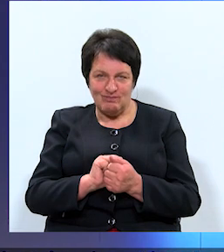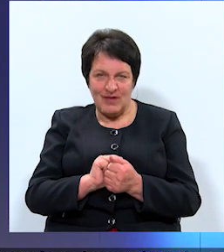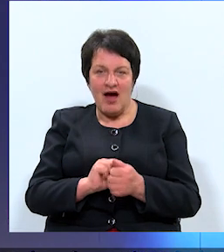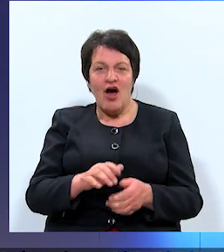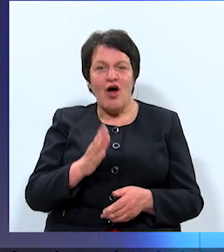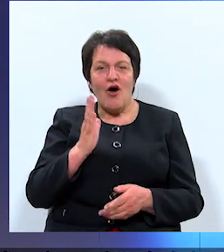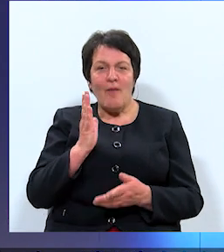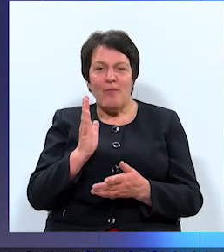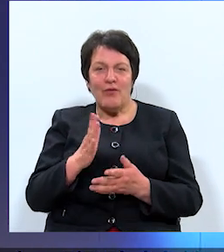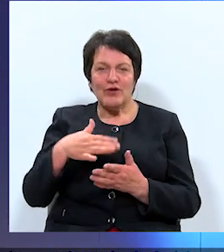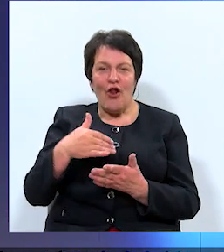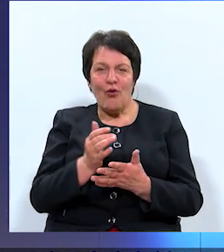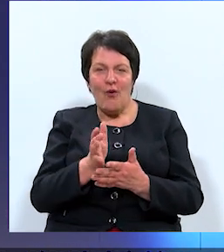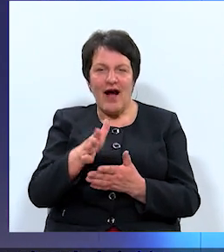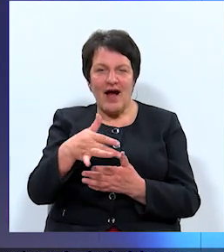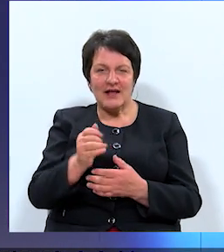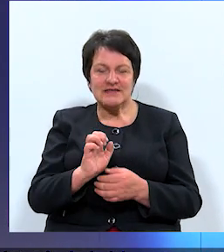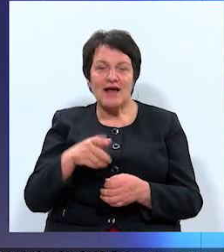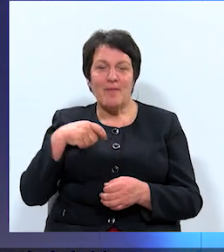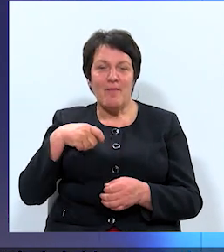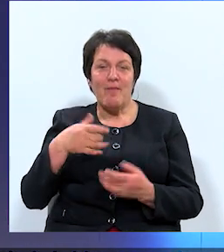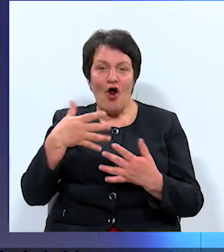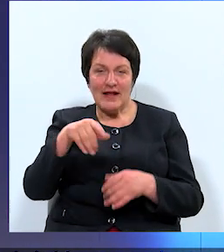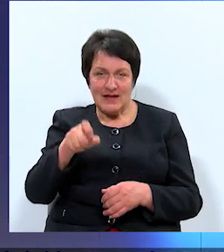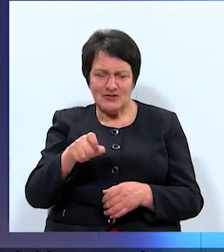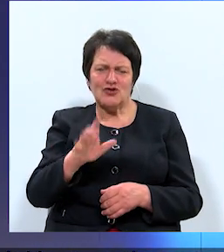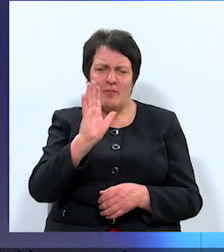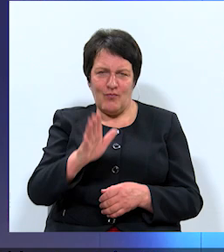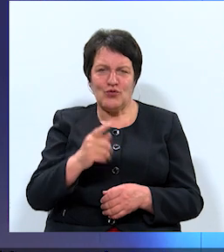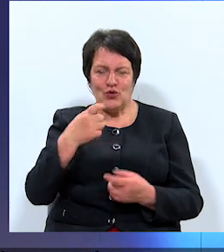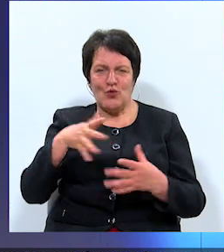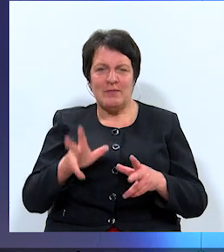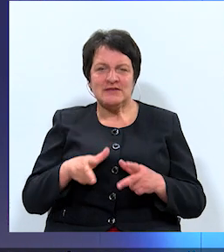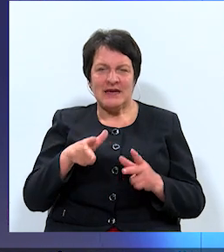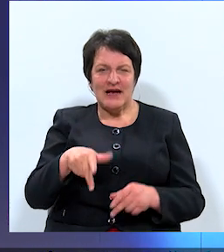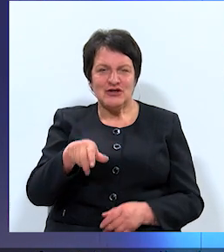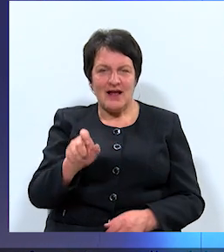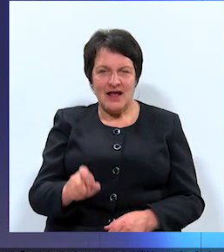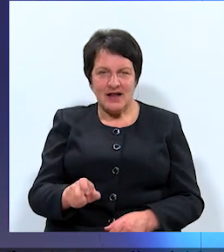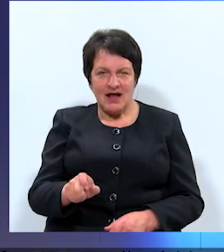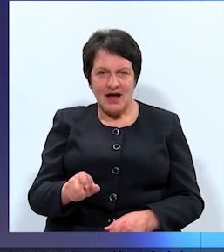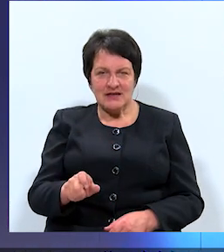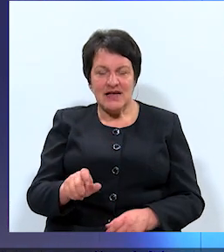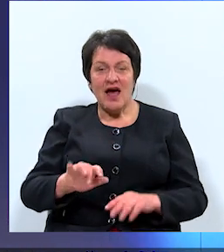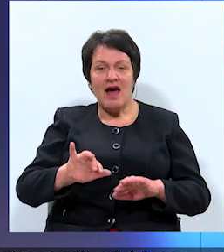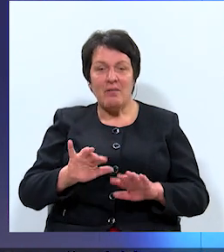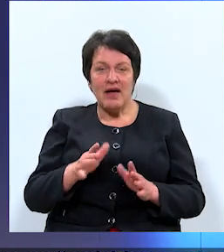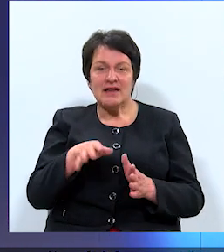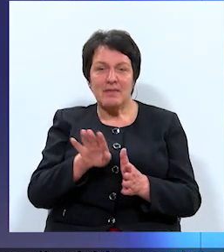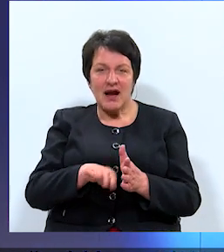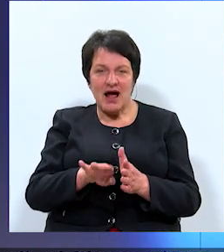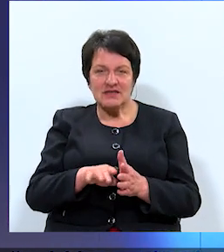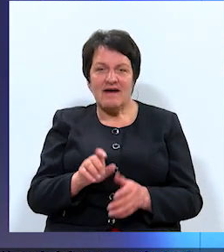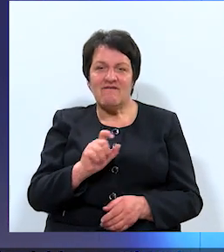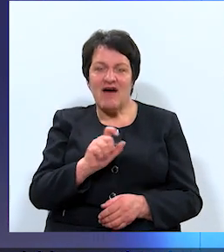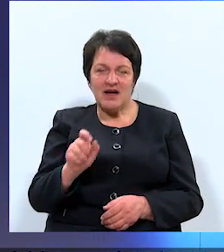Būtu lokans politikas, būtu domes priekšsēdētājs. Bet prastiem vārdiem,